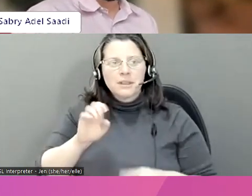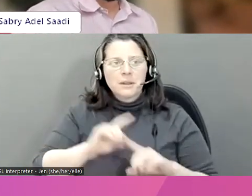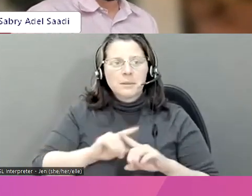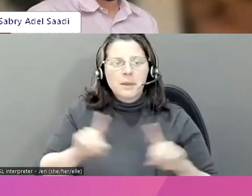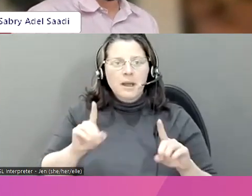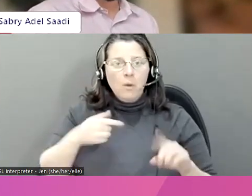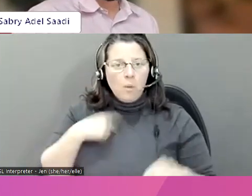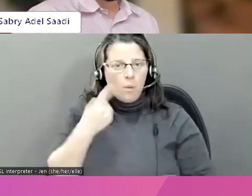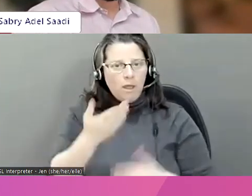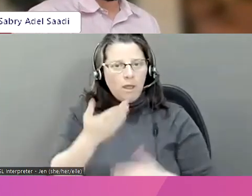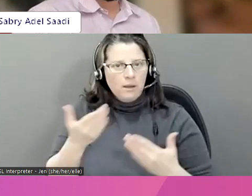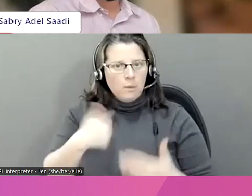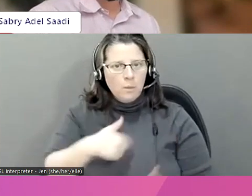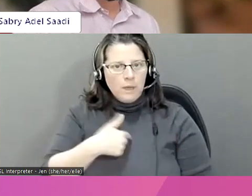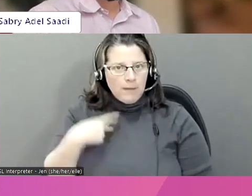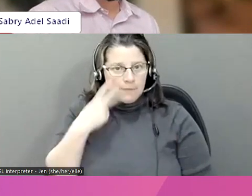masculinité.